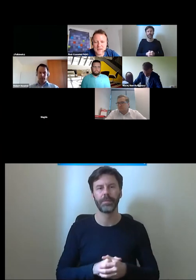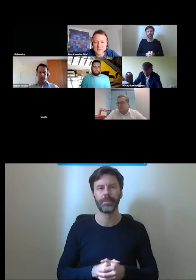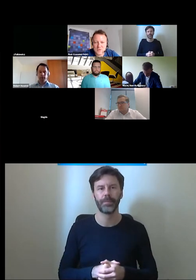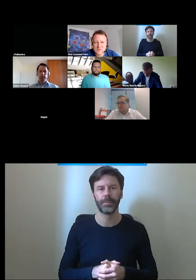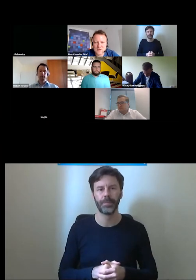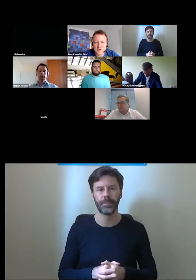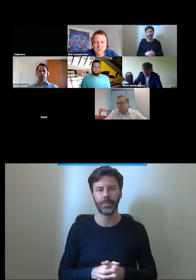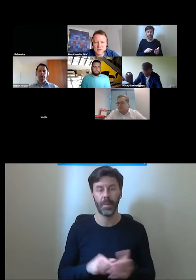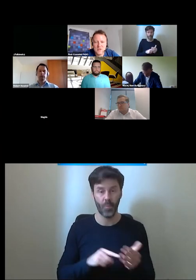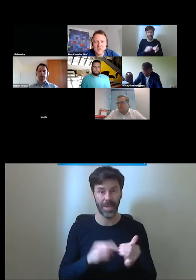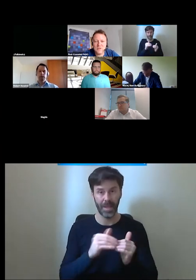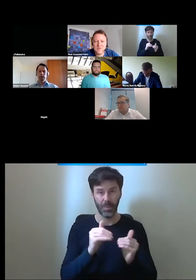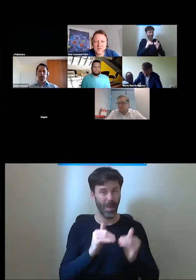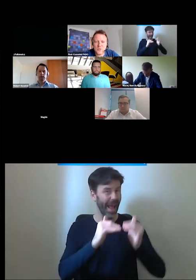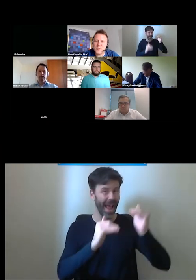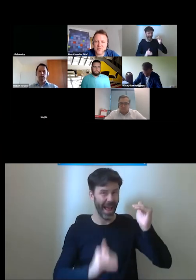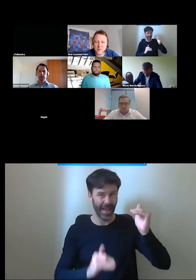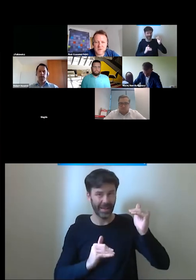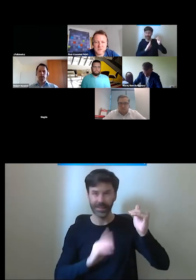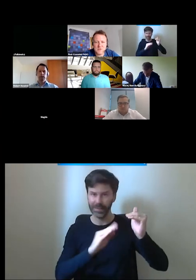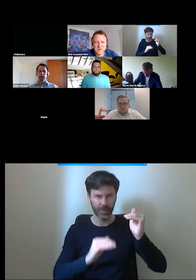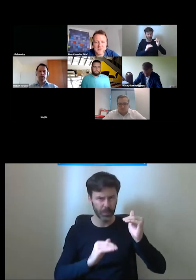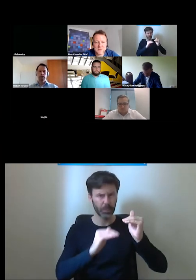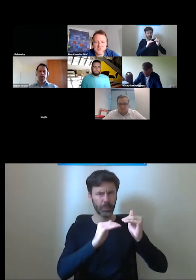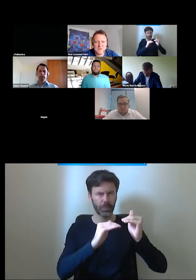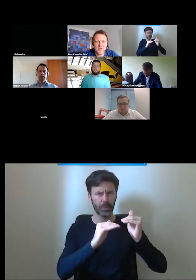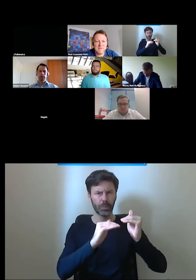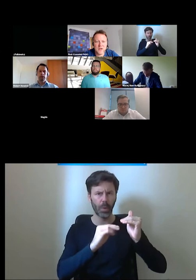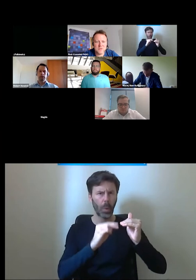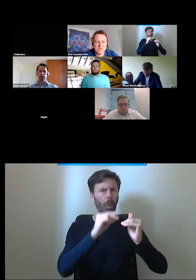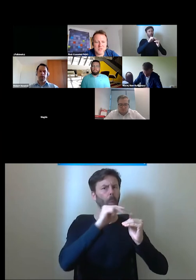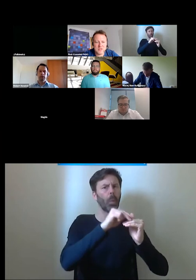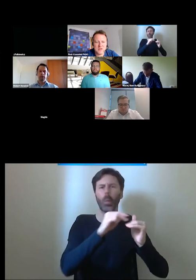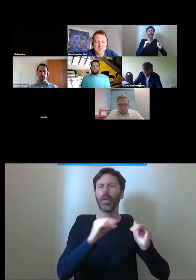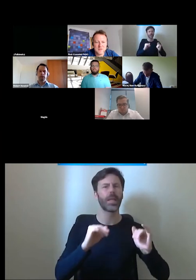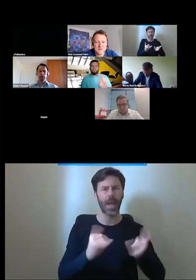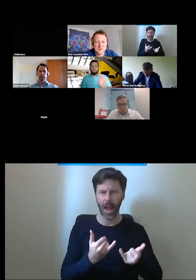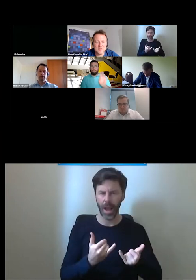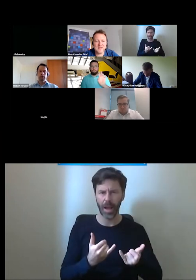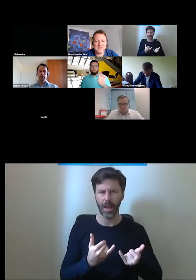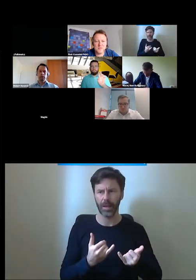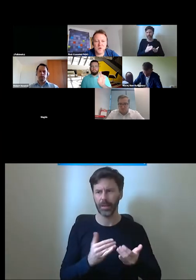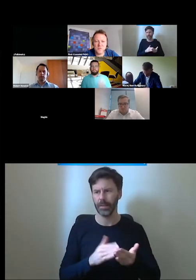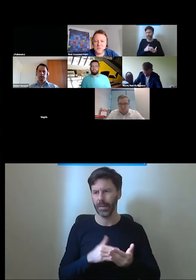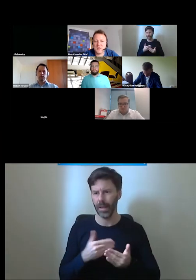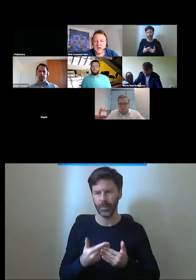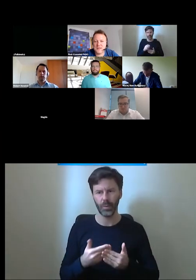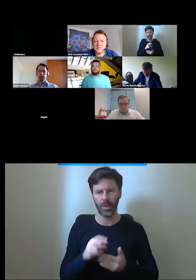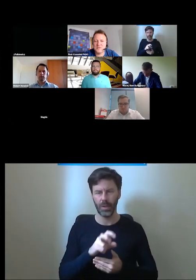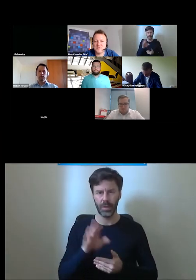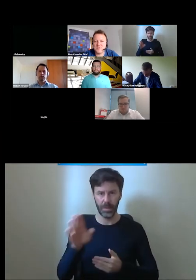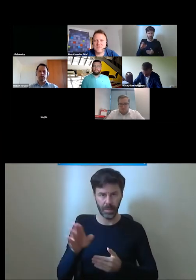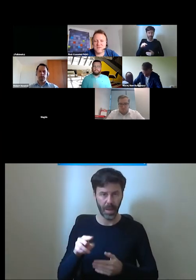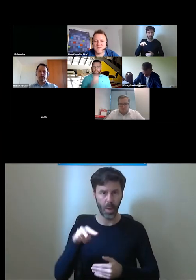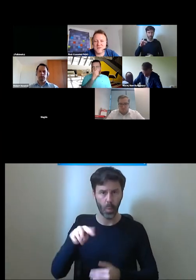niewielkich różnic wysokości, które warto byłoby promować, które nie wiem, czy pojawiają się w czasie prac zespołu UTK,